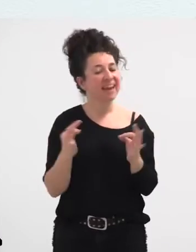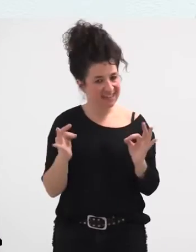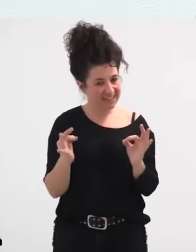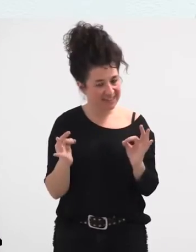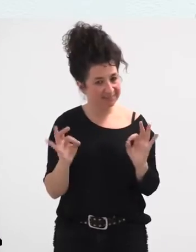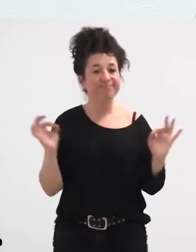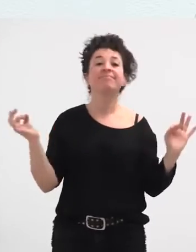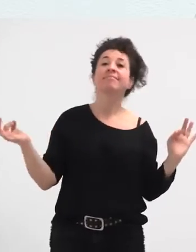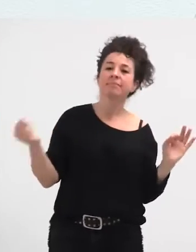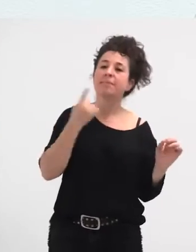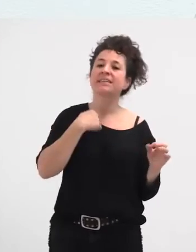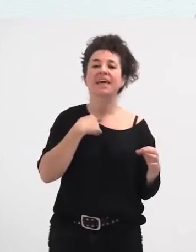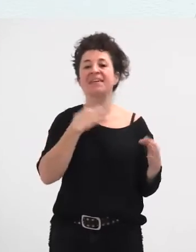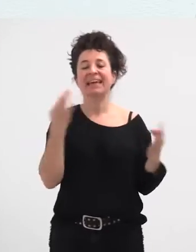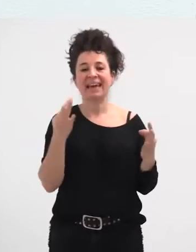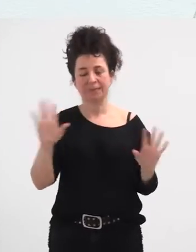bilbo irunekin.